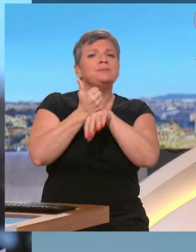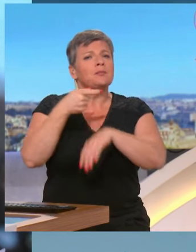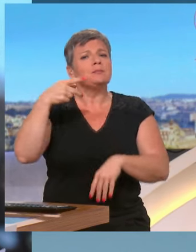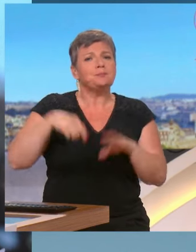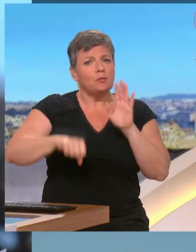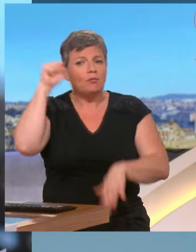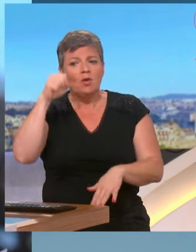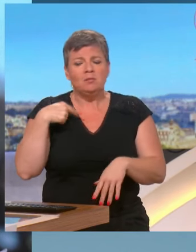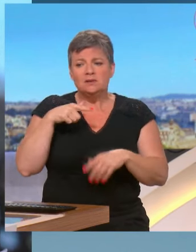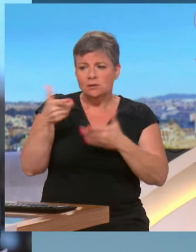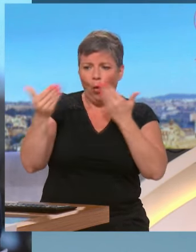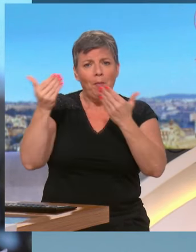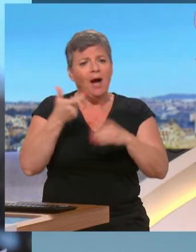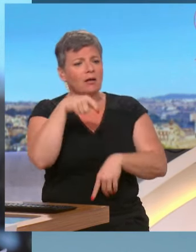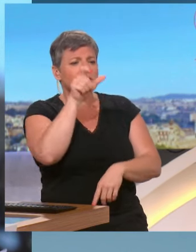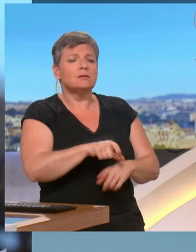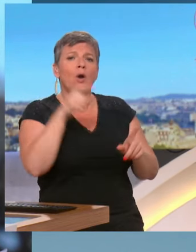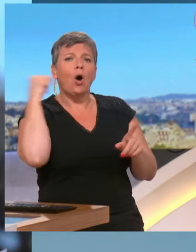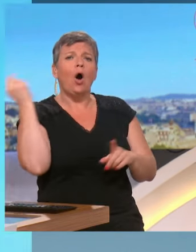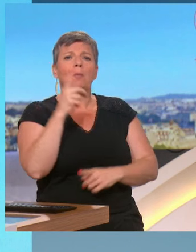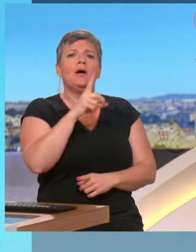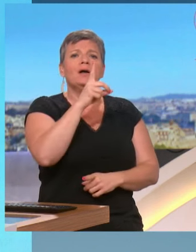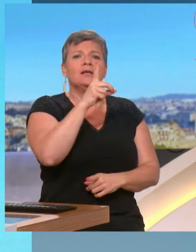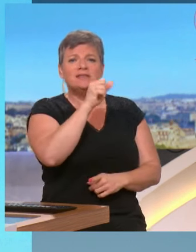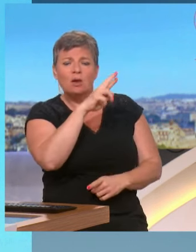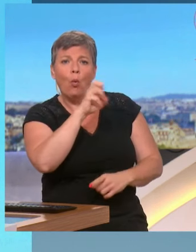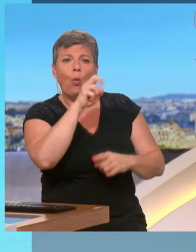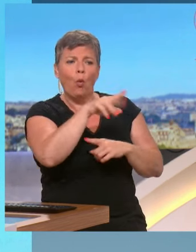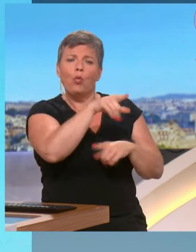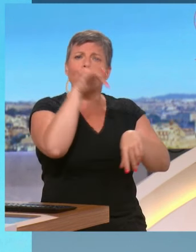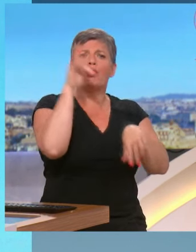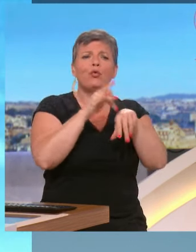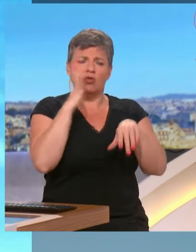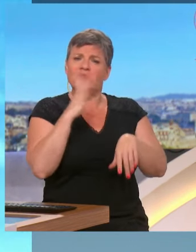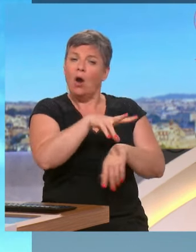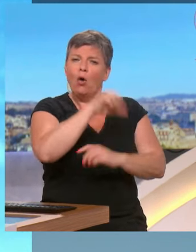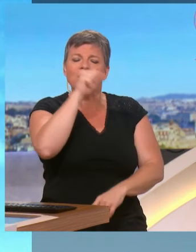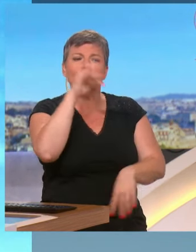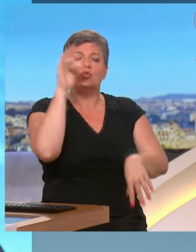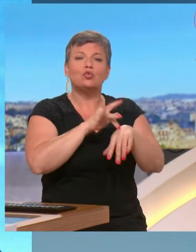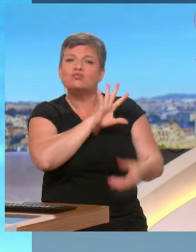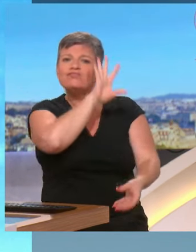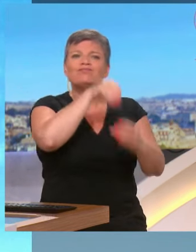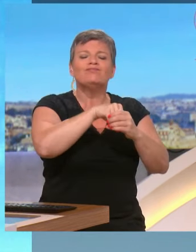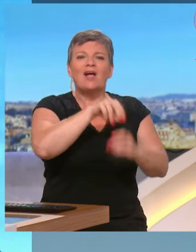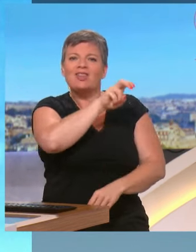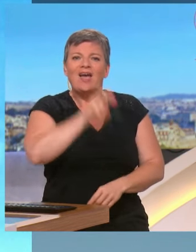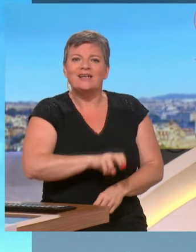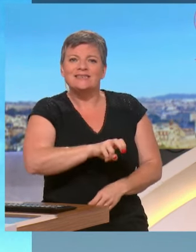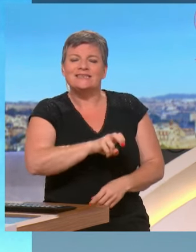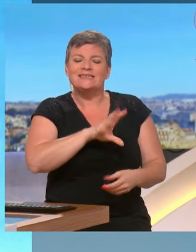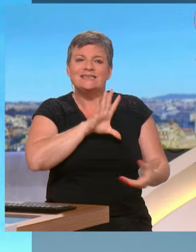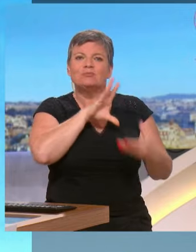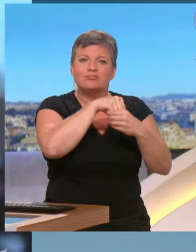même servi sous l'uniforme nazi. C'est une insulte grave. Est-ce qu'elle est allée trop loin, Mme Chikirou, à propos de M.